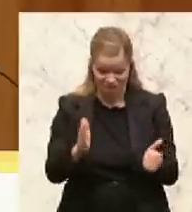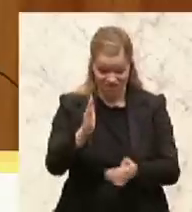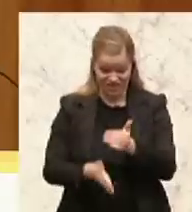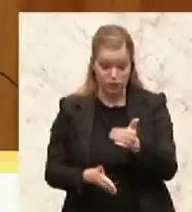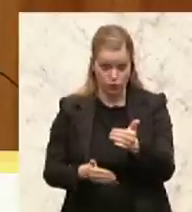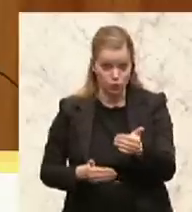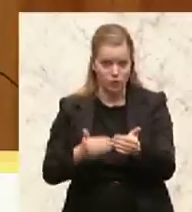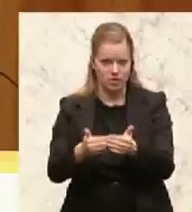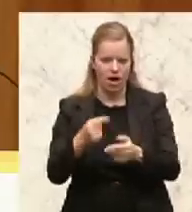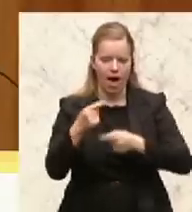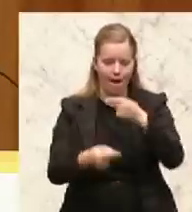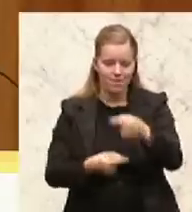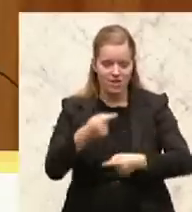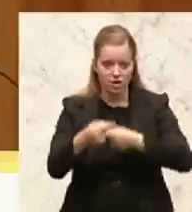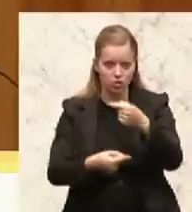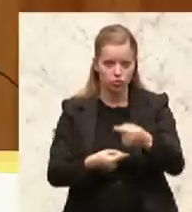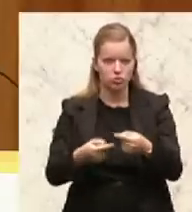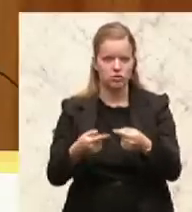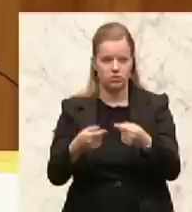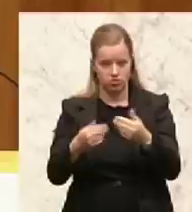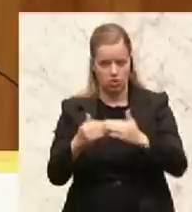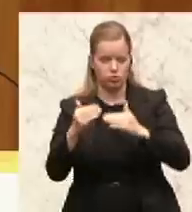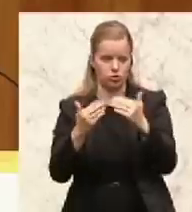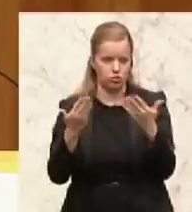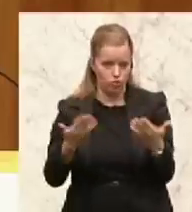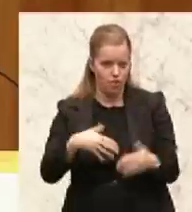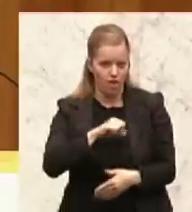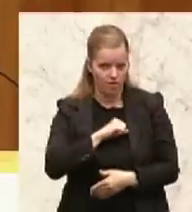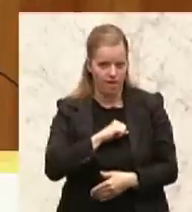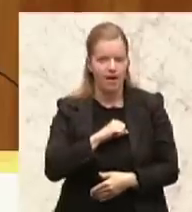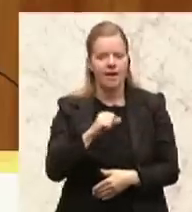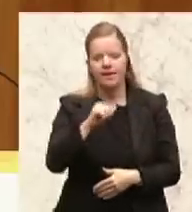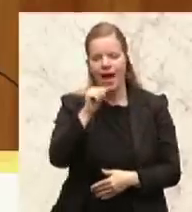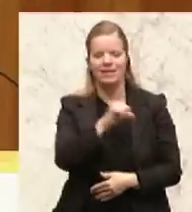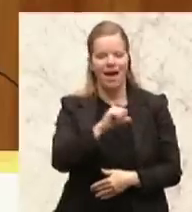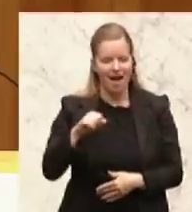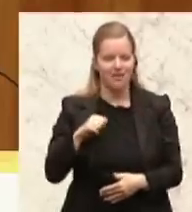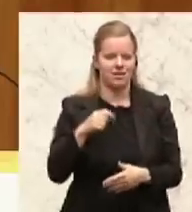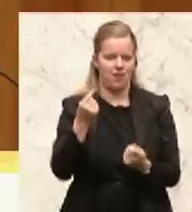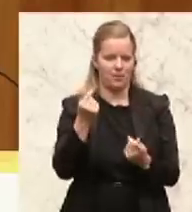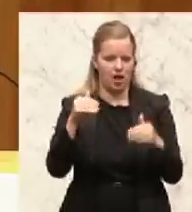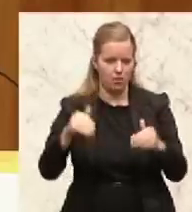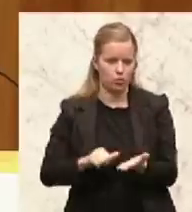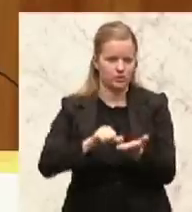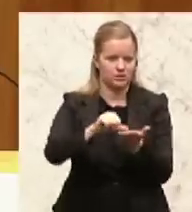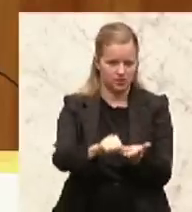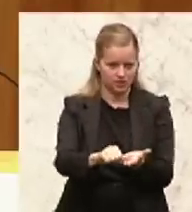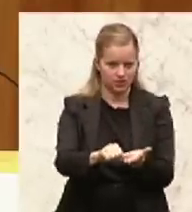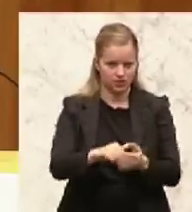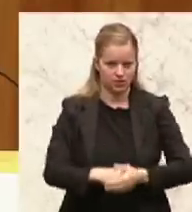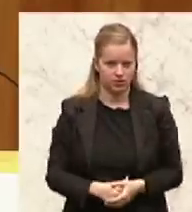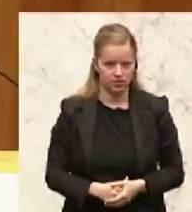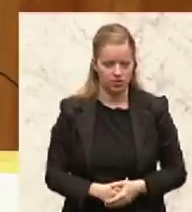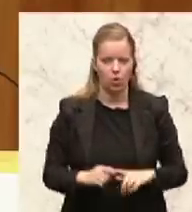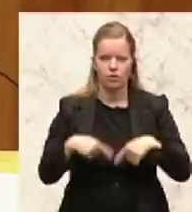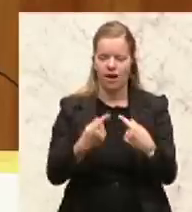dass Sie kein Eigenkapital dafür unterlegen müssen. Dass es außerdem dazu führen würde, dass die guten